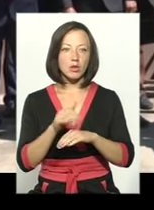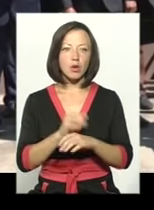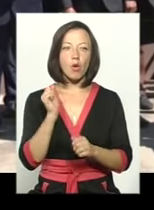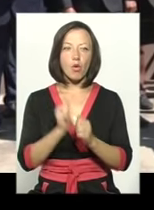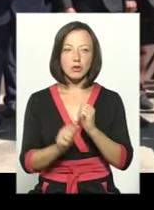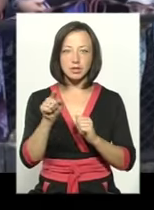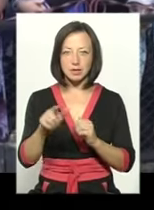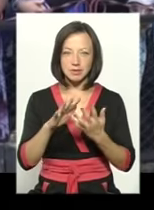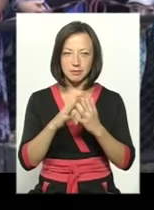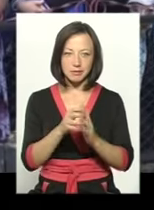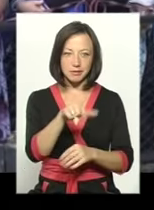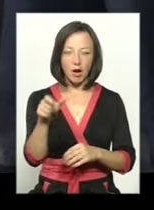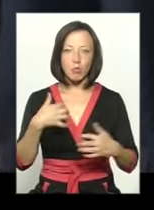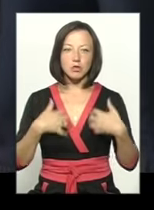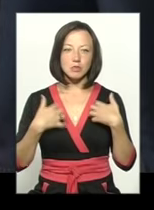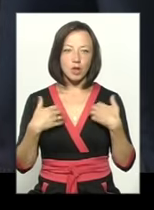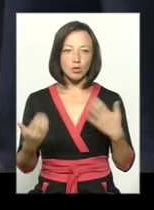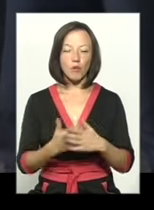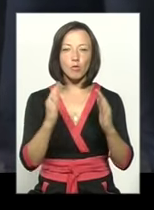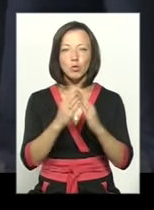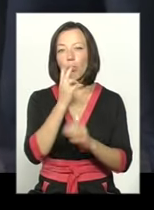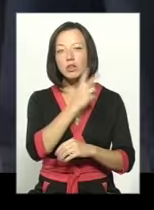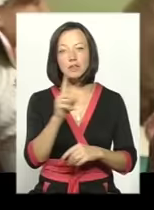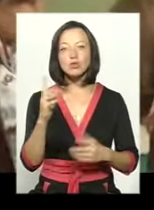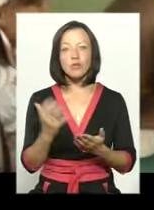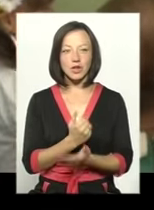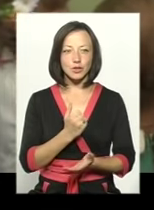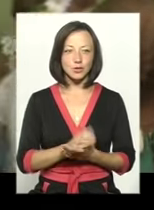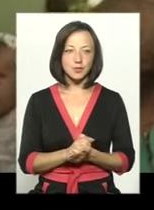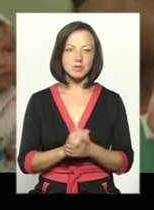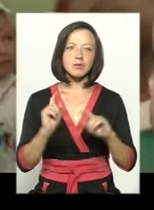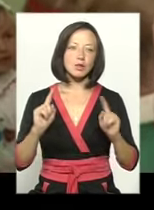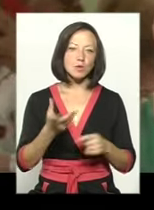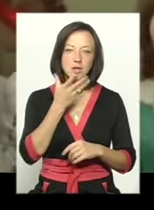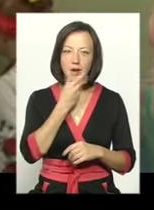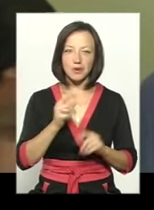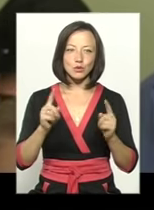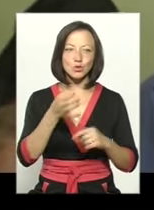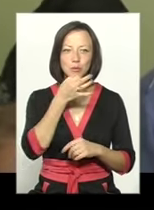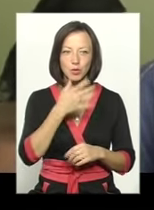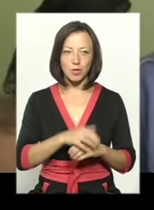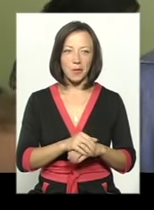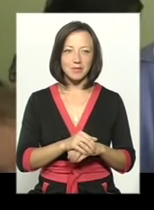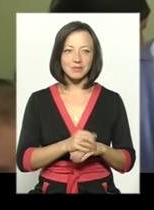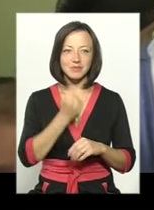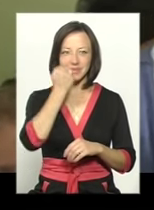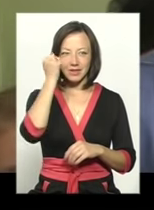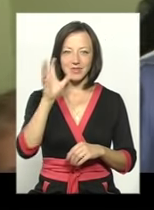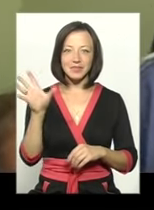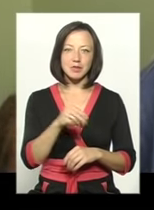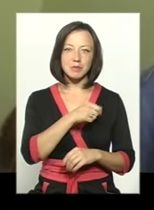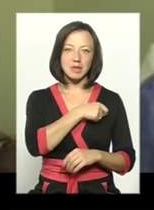із ленківчан і собі подпішає до новобудови. Подивитися, що вийшло. Дуже гарно, дуже подобається. Дякую усім